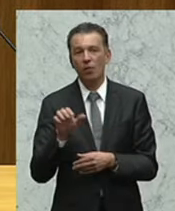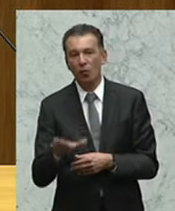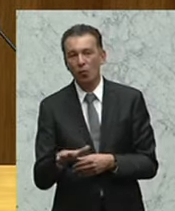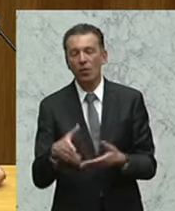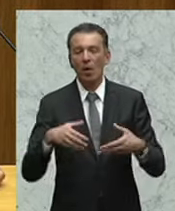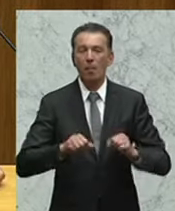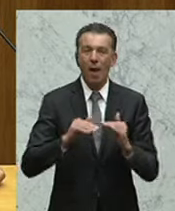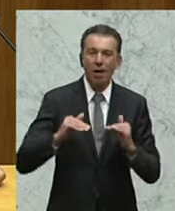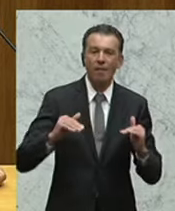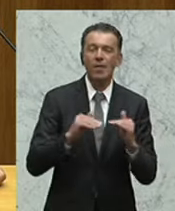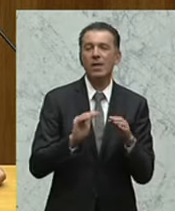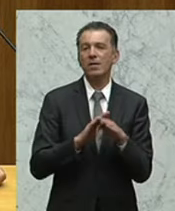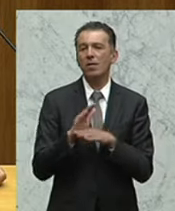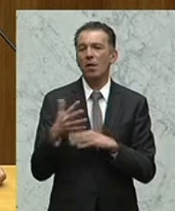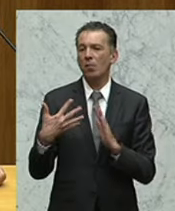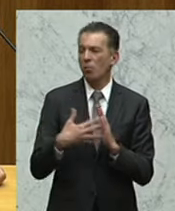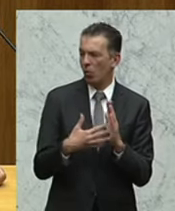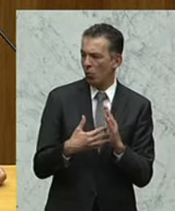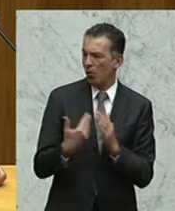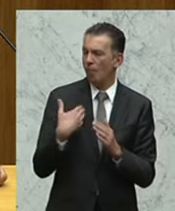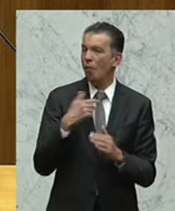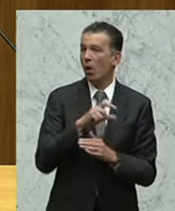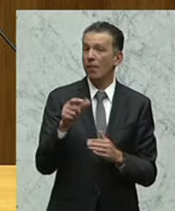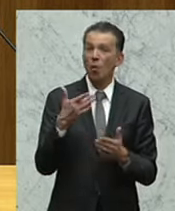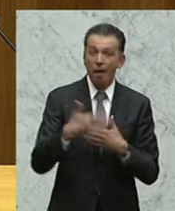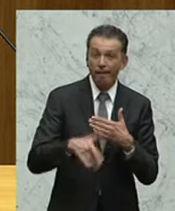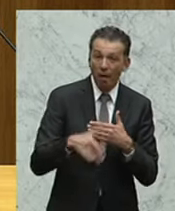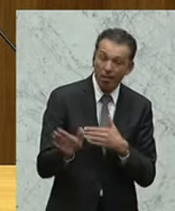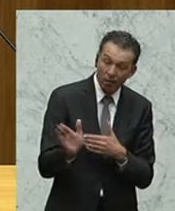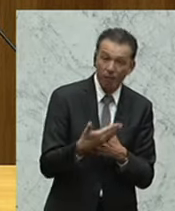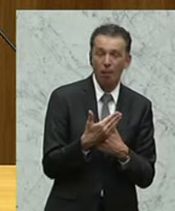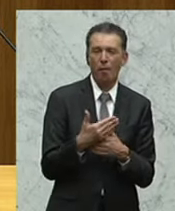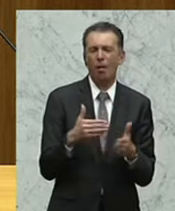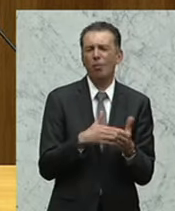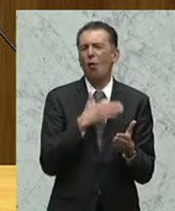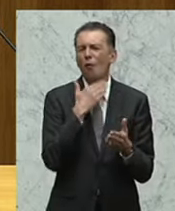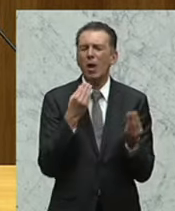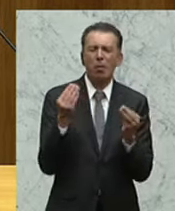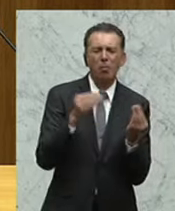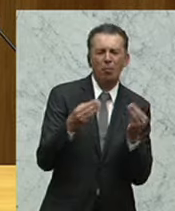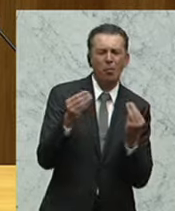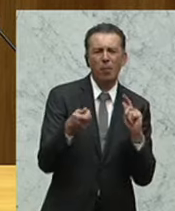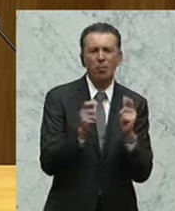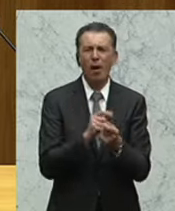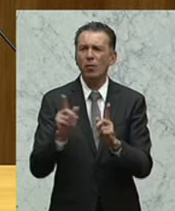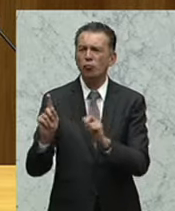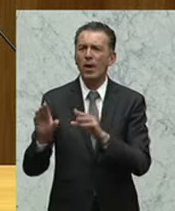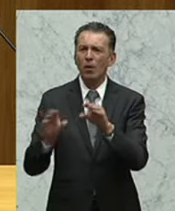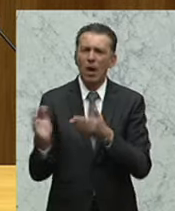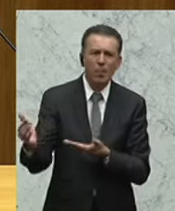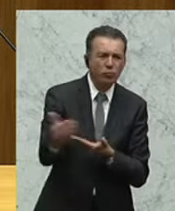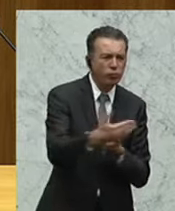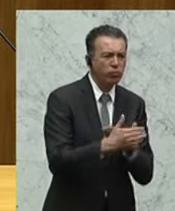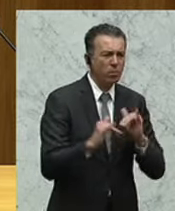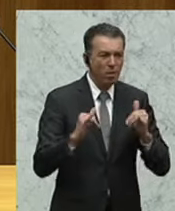Bankwesengesetz, die Begutachtung ist seit Freitag aus. Und dass es da noch viele Dinge einzuarbeiten gibt, die aus den Stellungnahmen da